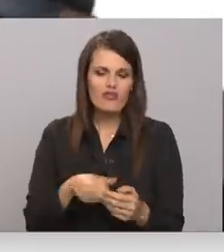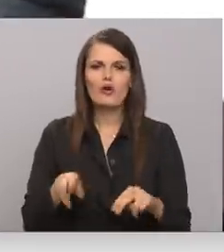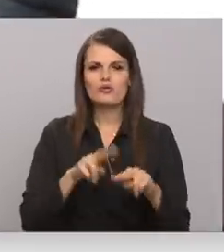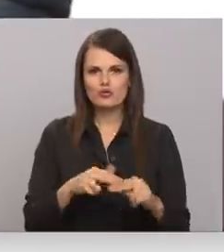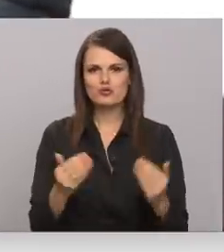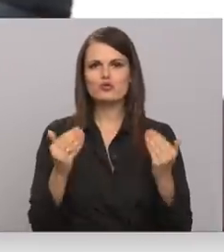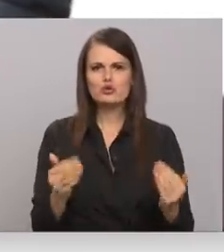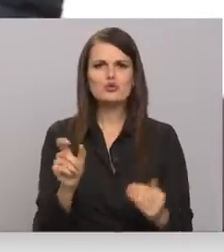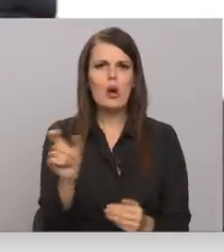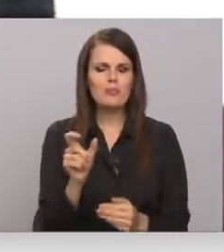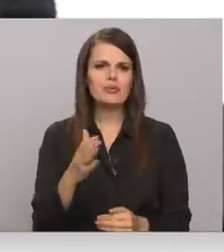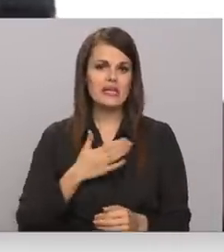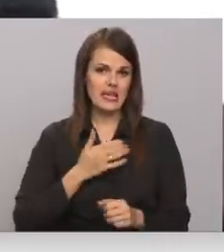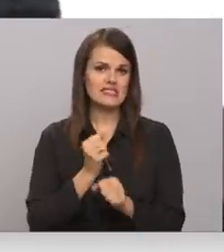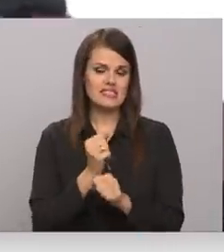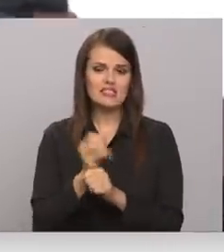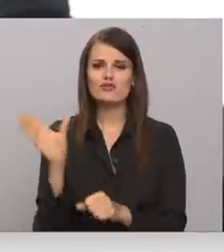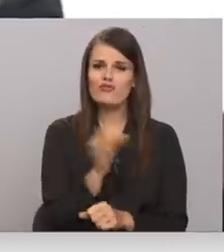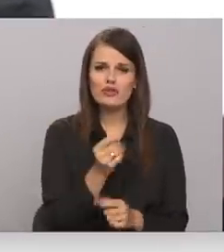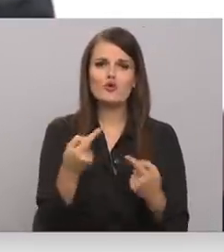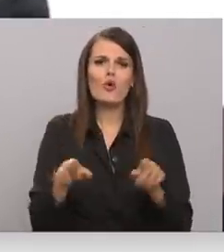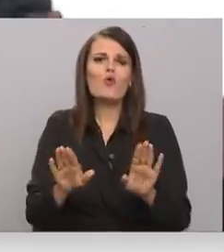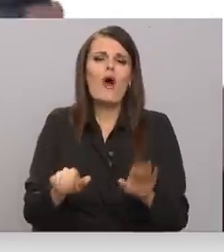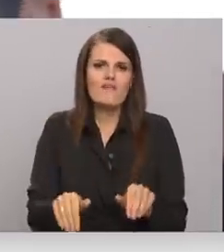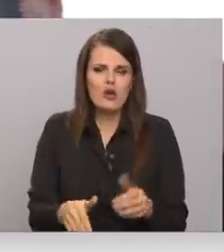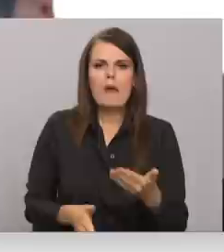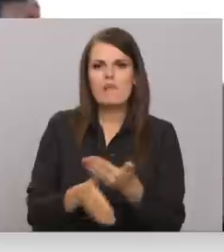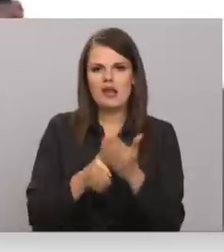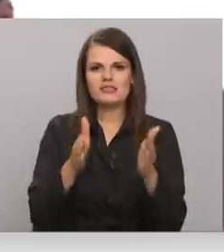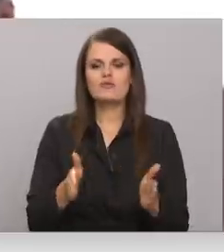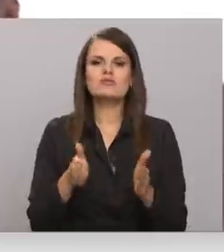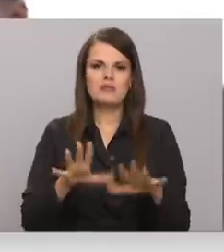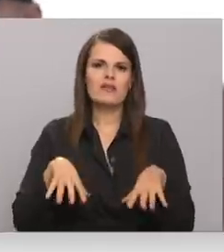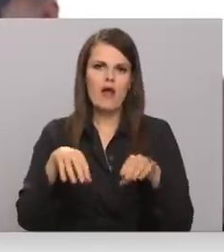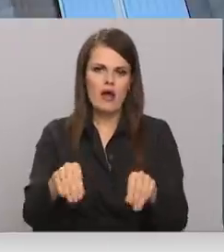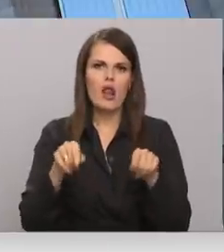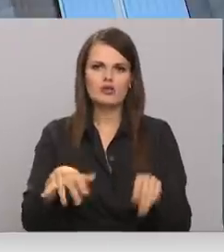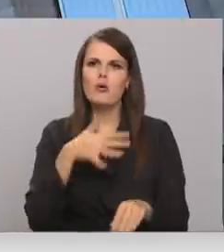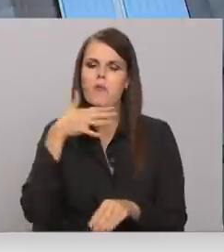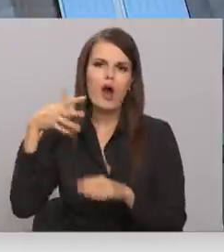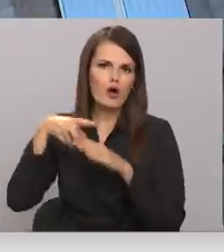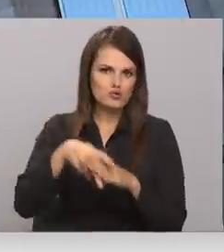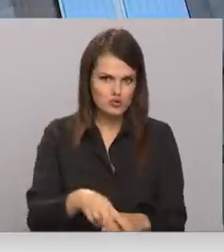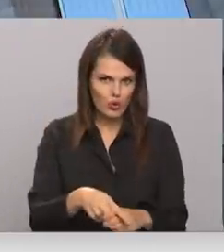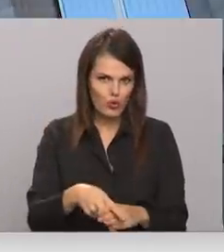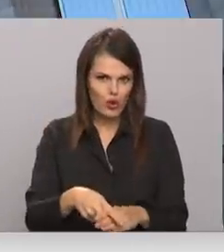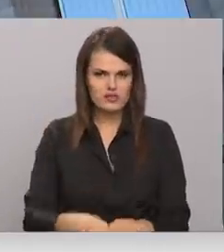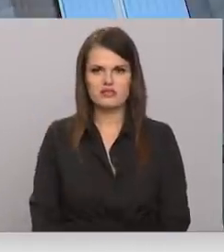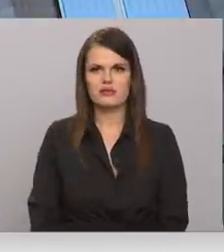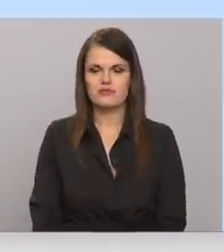izdarīšu visu to, kas ir iespējams, lai palīdzētu slimnīcām tik galā ar šo pārislodzi. Dāvids Frenepels, Latvijas